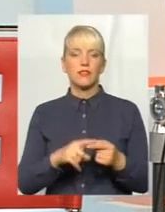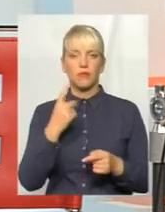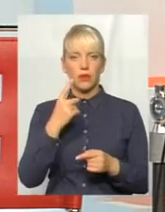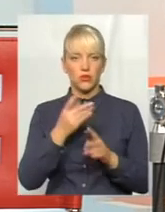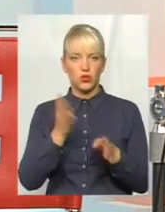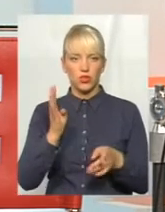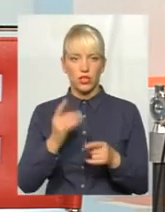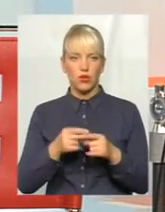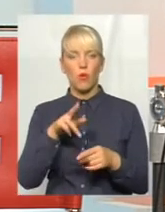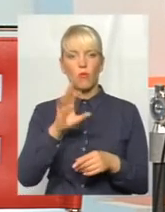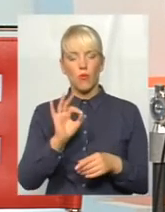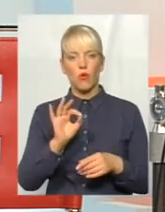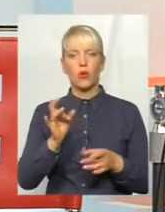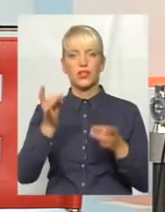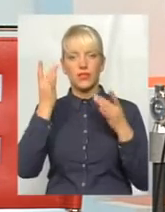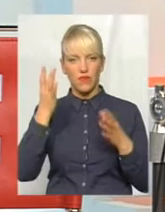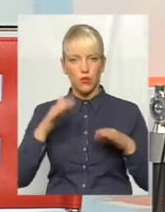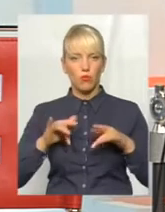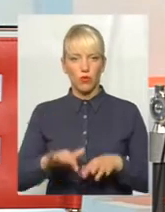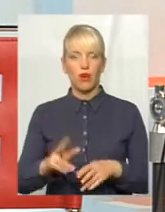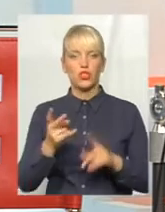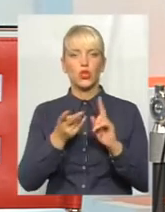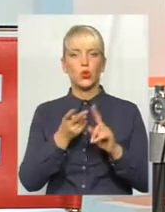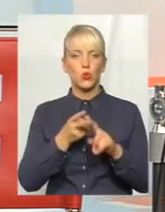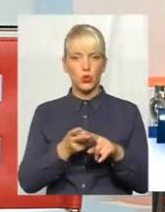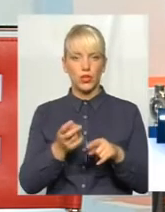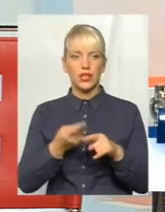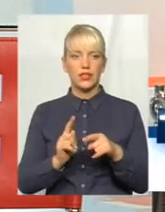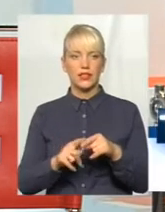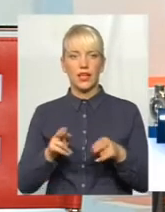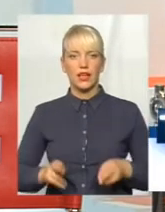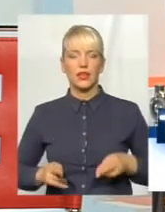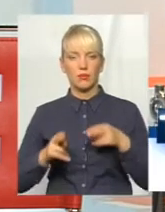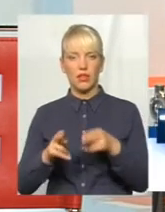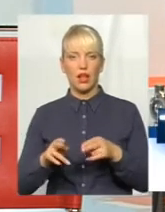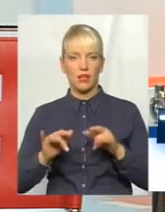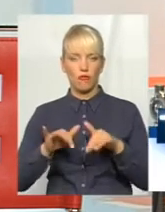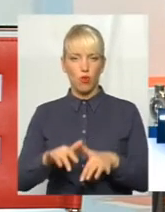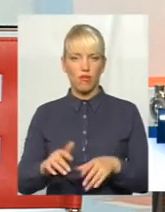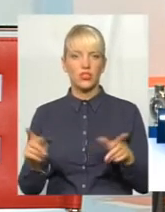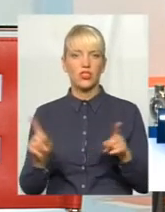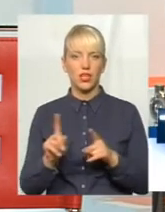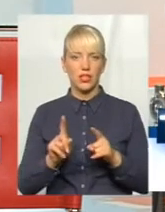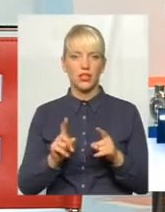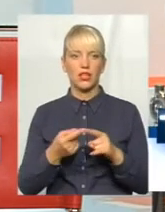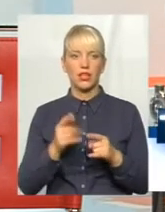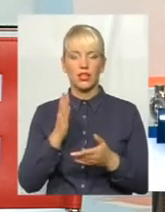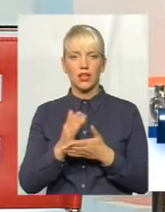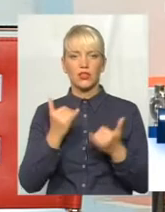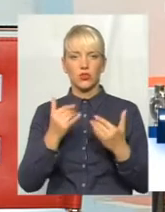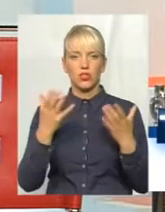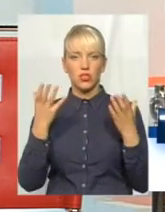по цивільному провадженню, і в другу чергу це кримінальні провадження, які існують на сьогоднішній день.